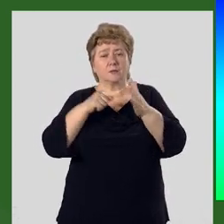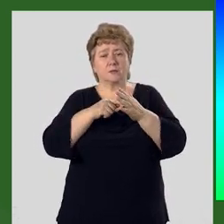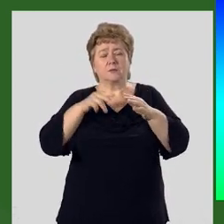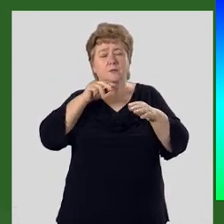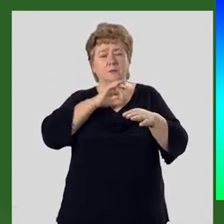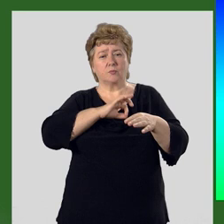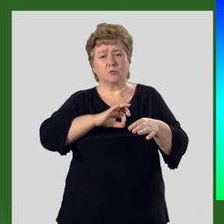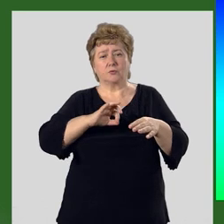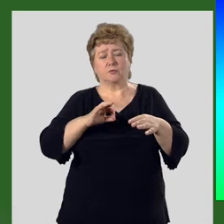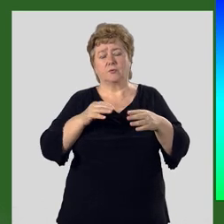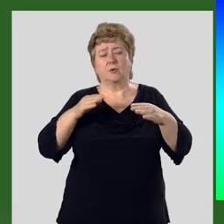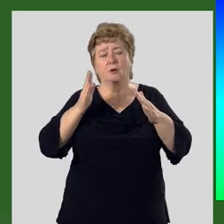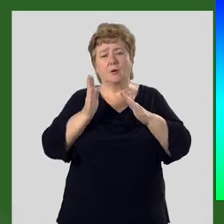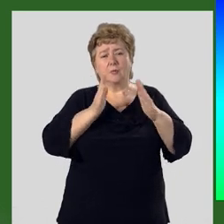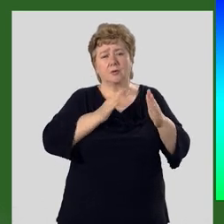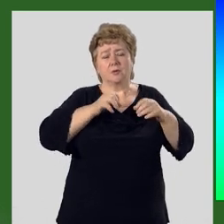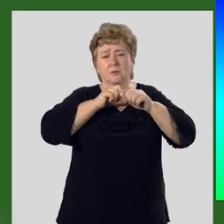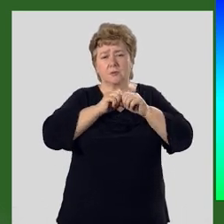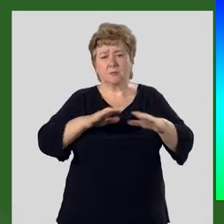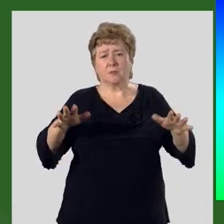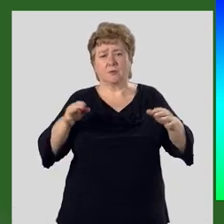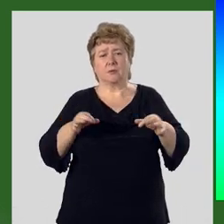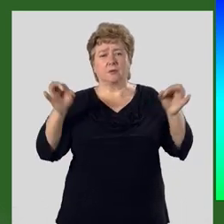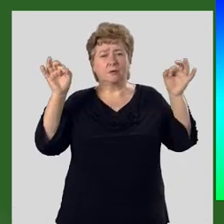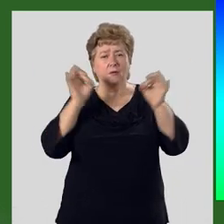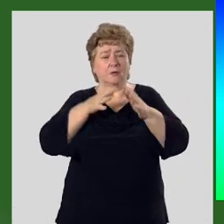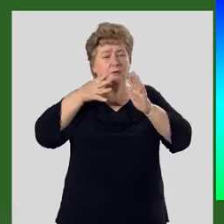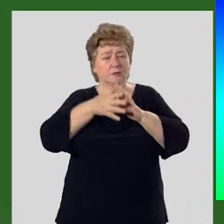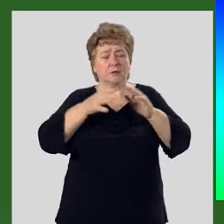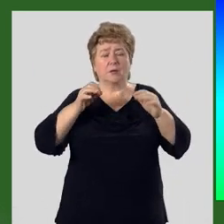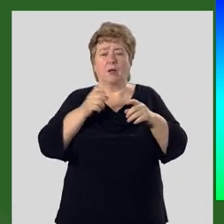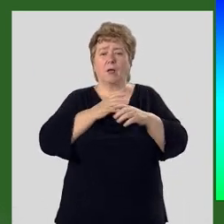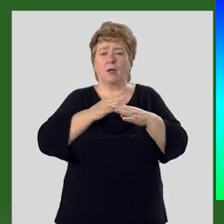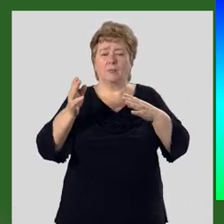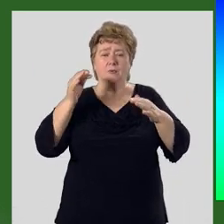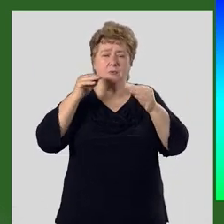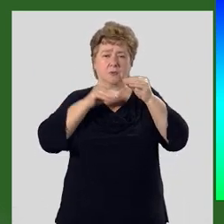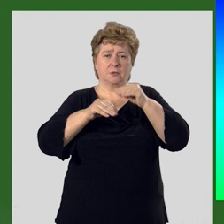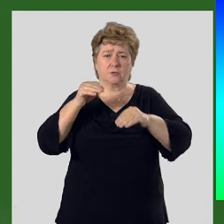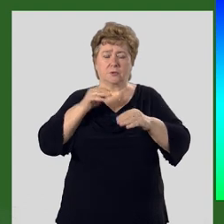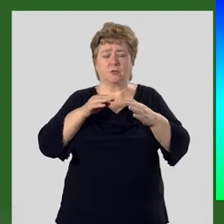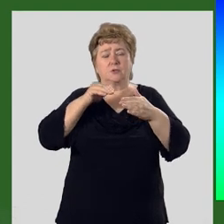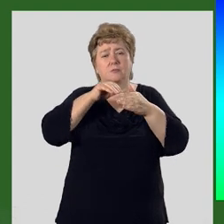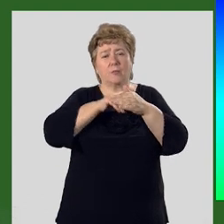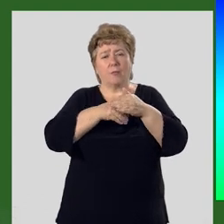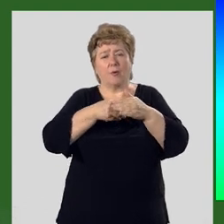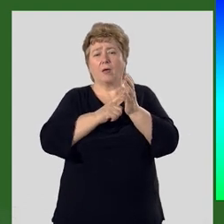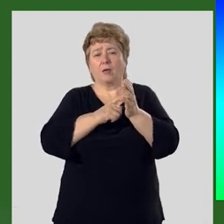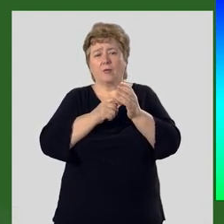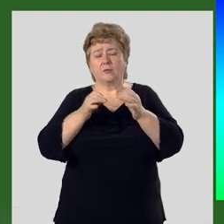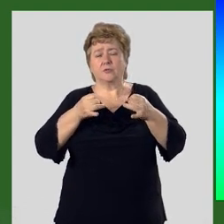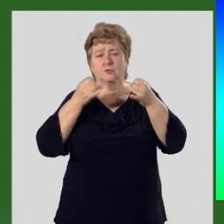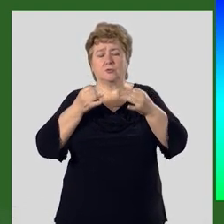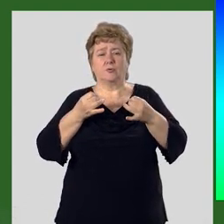используют процесс распада радиоактивных элементов, содержащих в породе. Биологическая